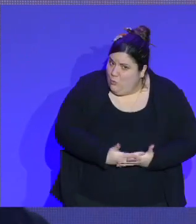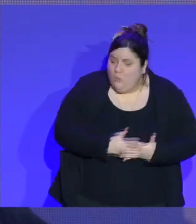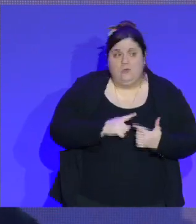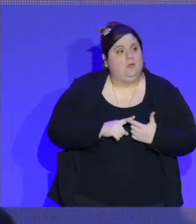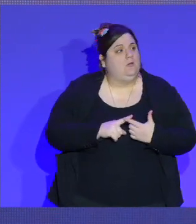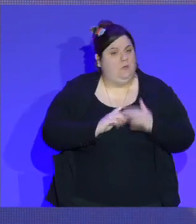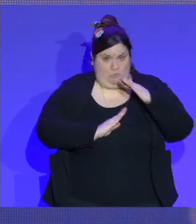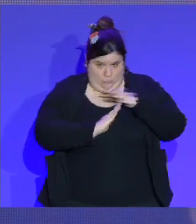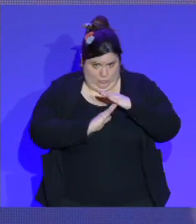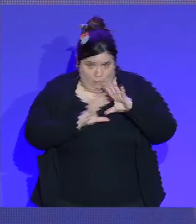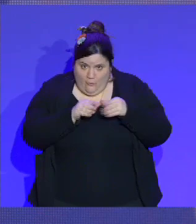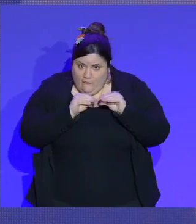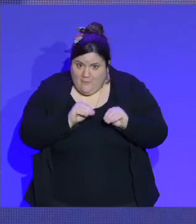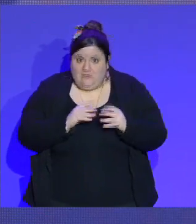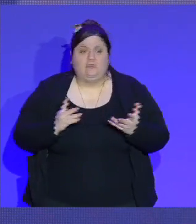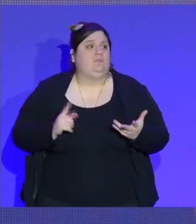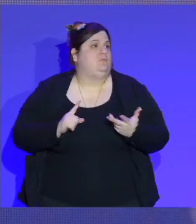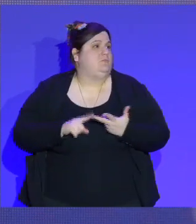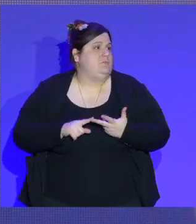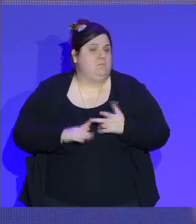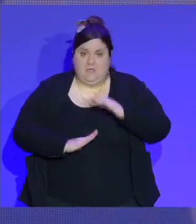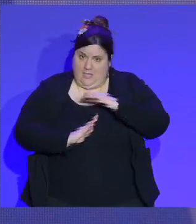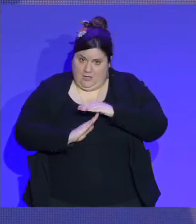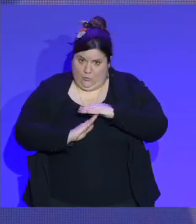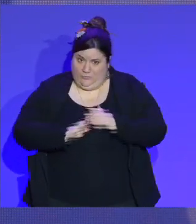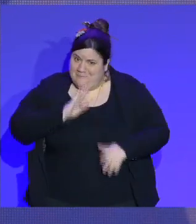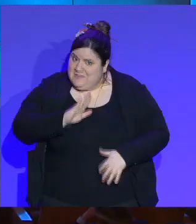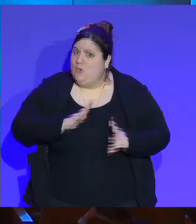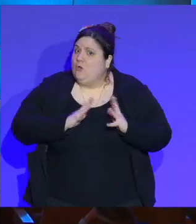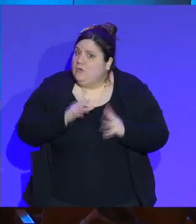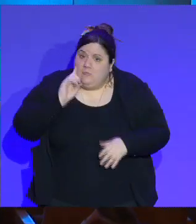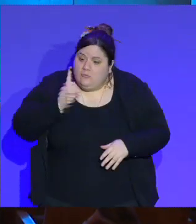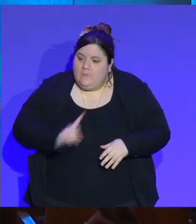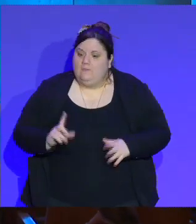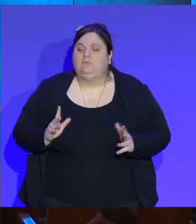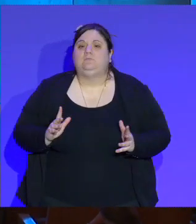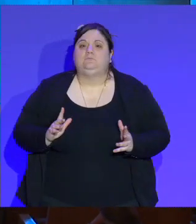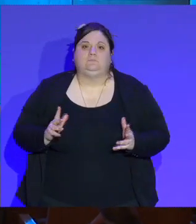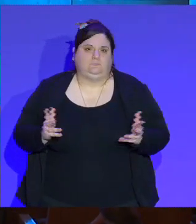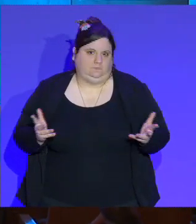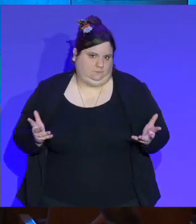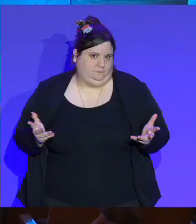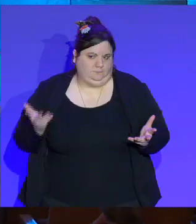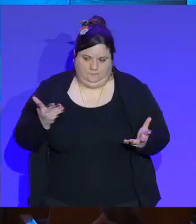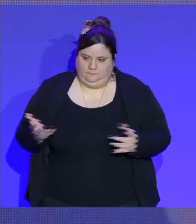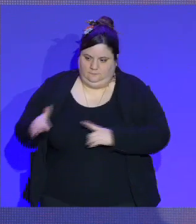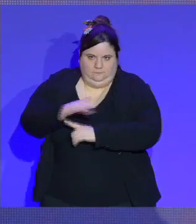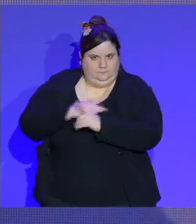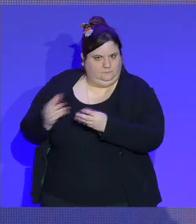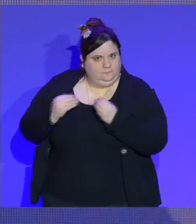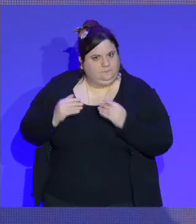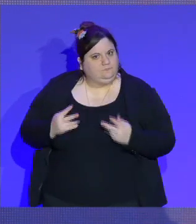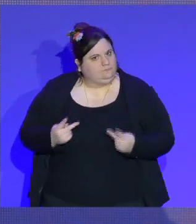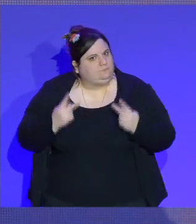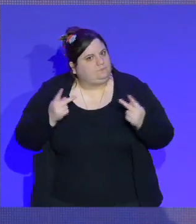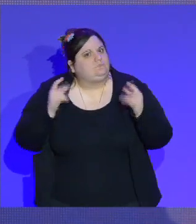engagement et qui, finalement, vaut, encore une fois, valorisation par la société parce que, comme vous le